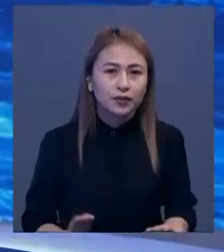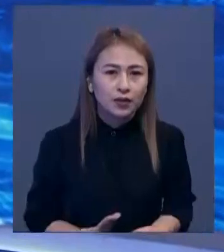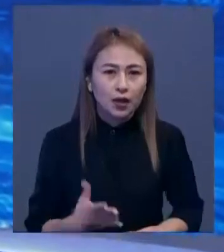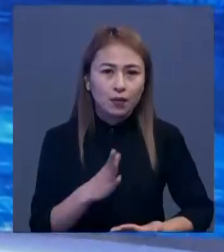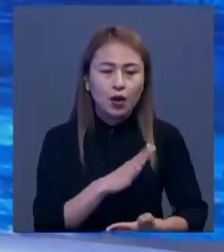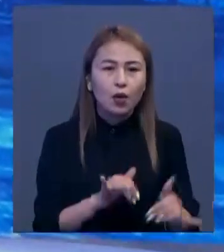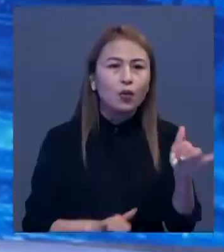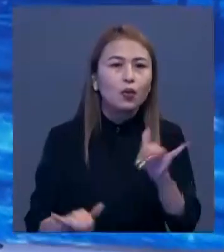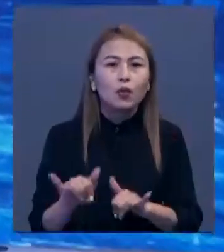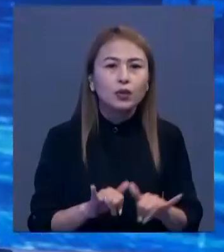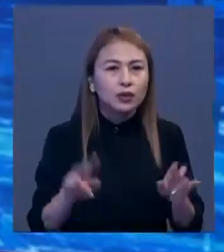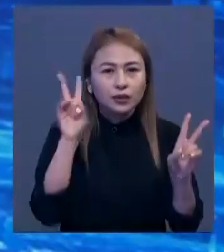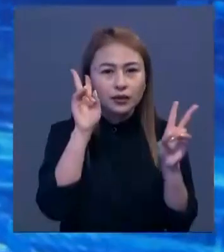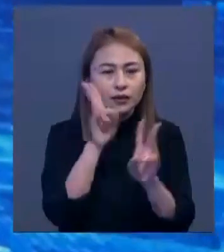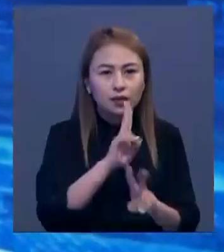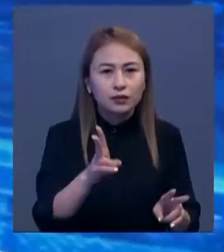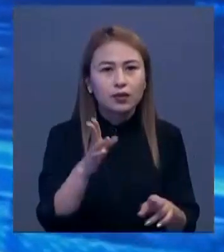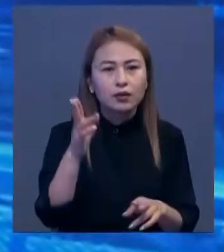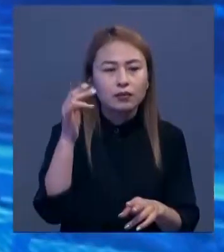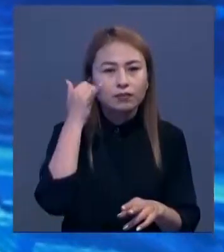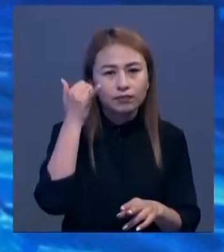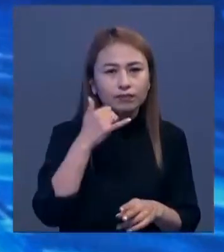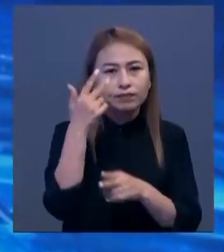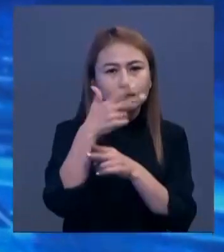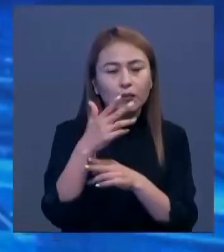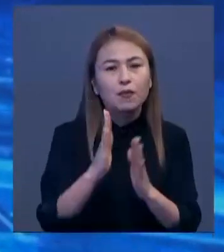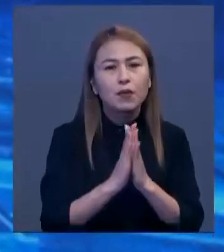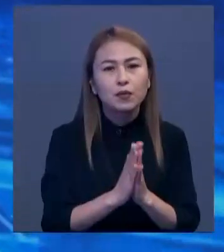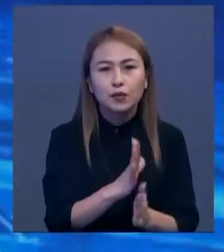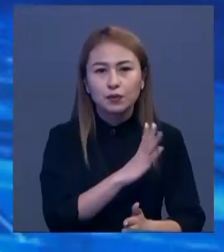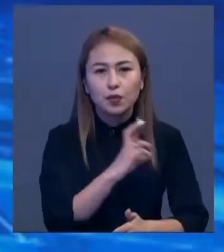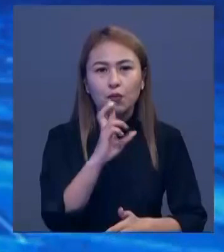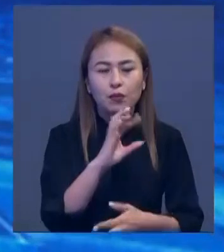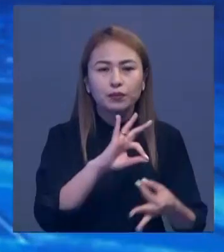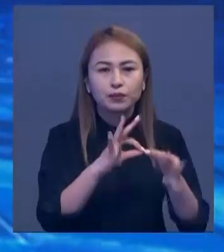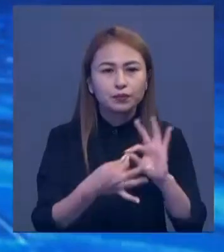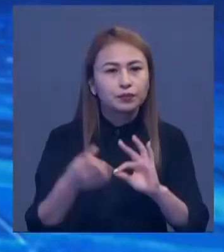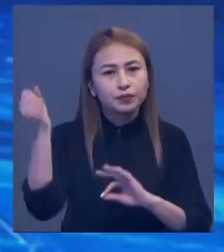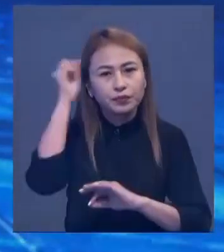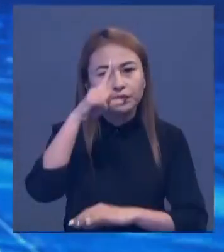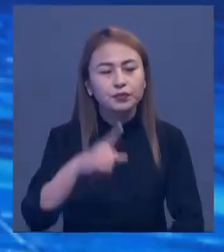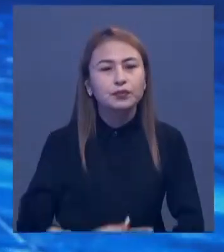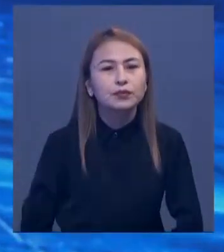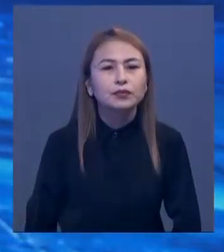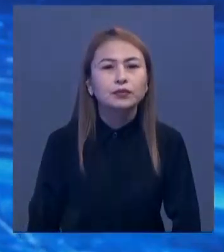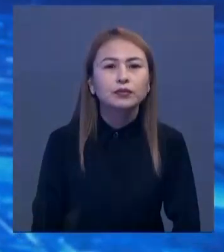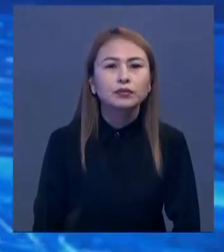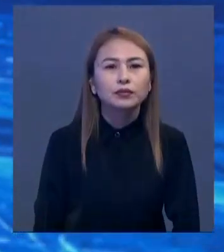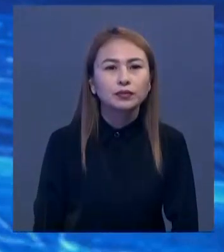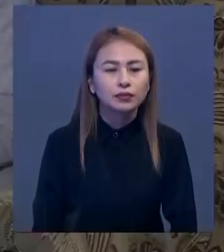қойатында жері жоқ, шарасыз ана біздің ғарнаның кілшілерінің көмек сұрап келді. Мәлжайда Болат Күген Айылы баяндасын.